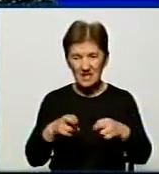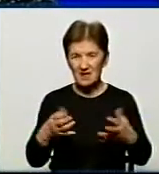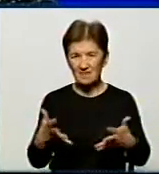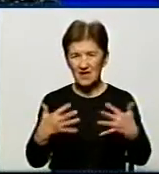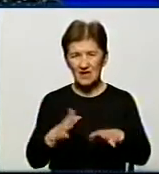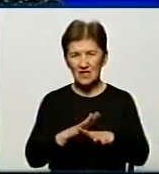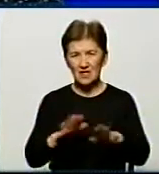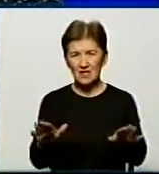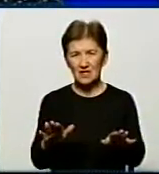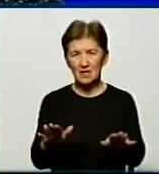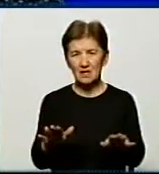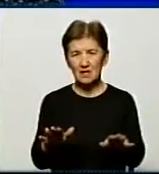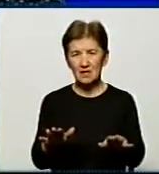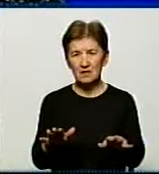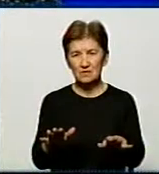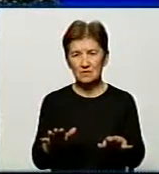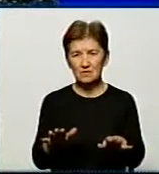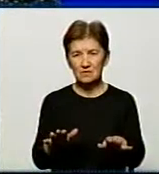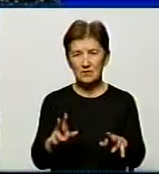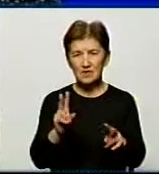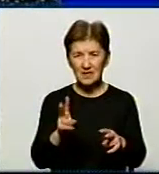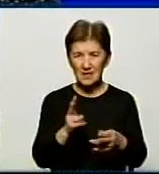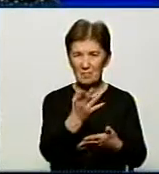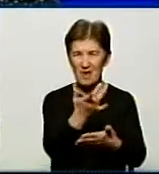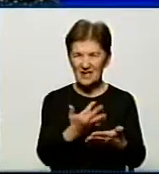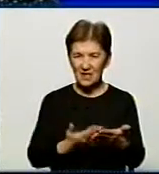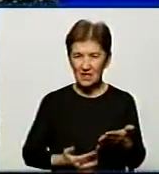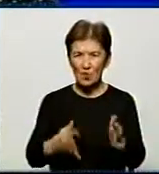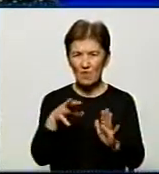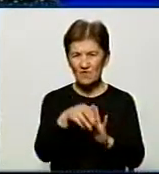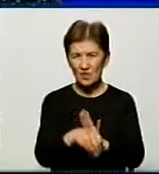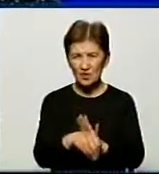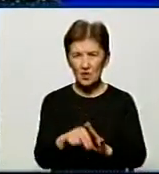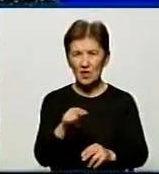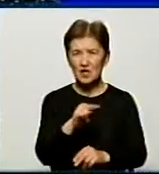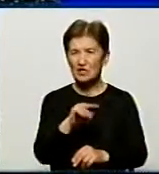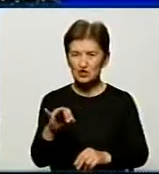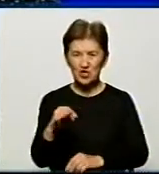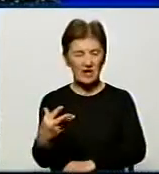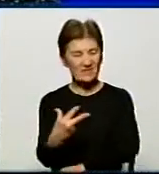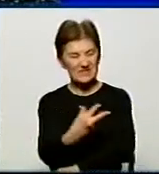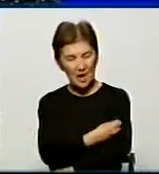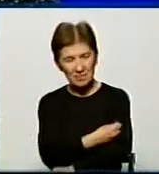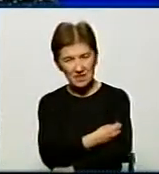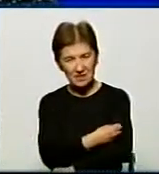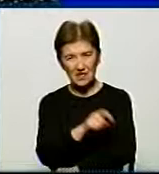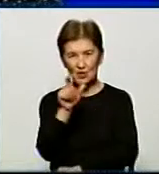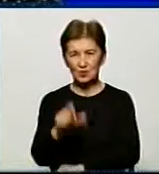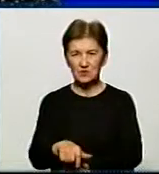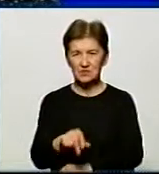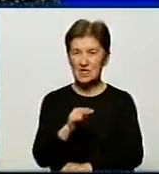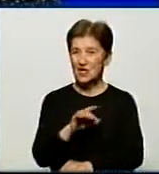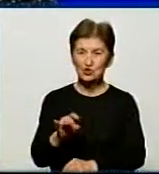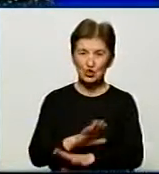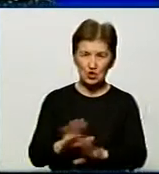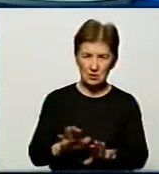переліку анамнестичних даних. До переліку анамнестичних даних входить, чи щеплена людина проти грипу проходила вакцинацію,